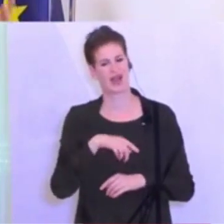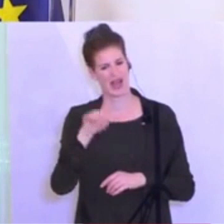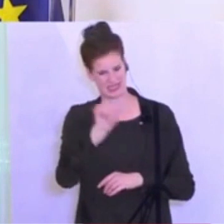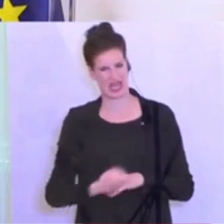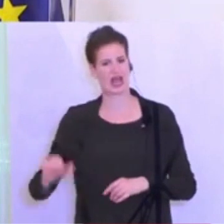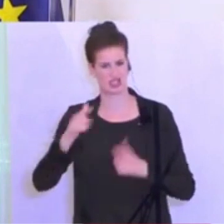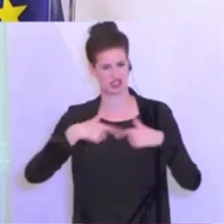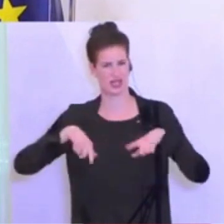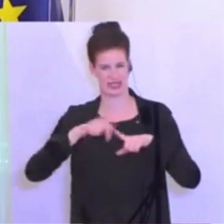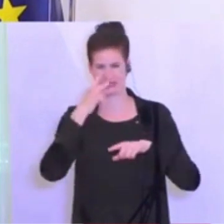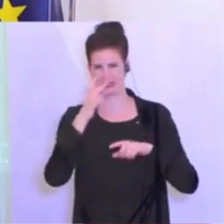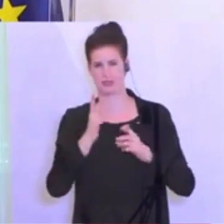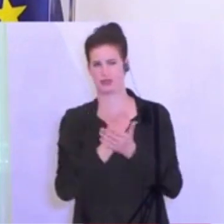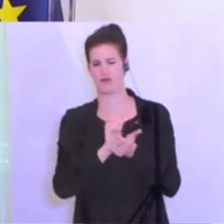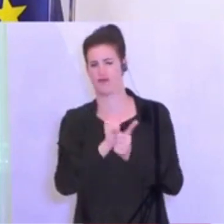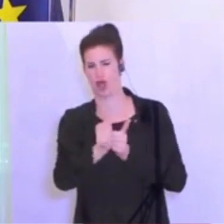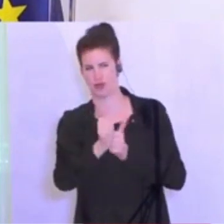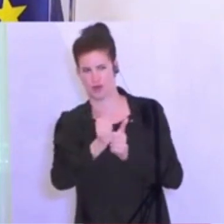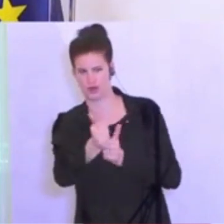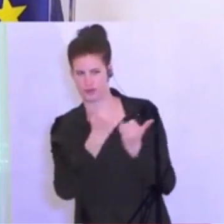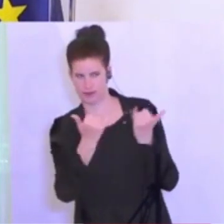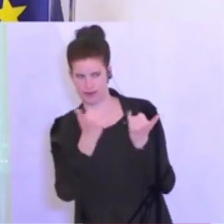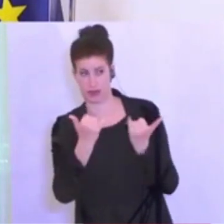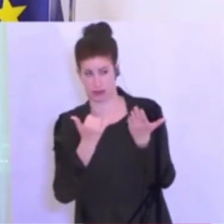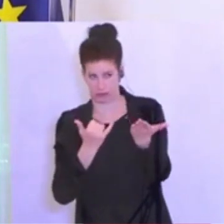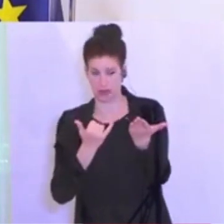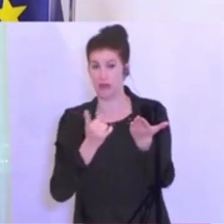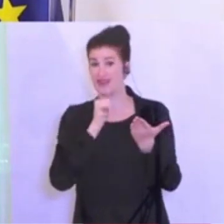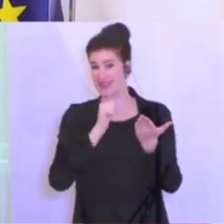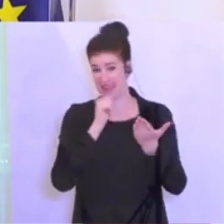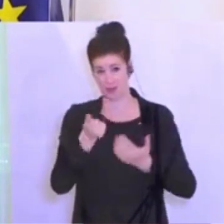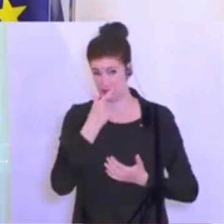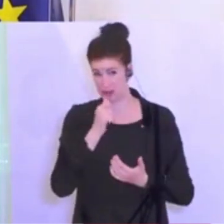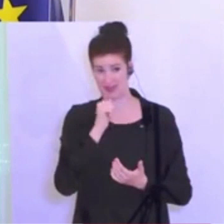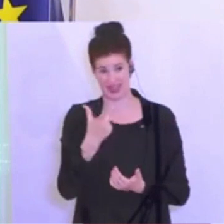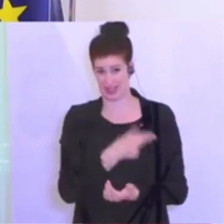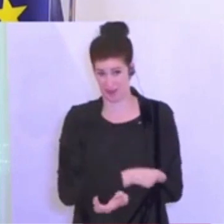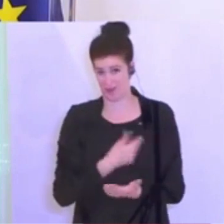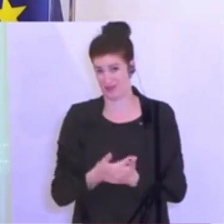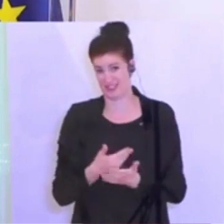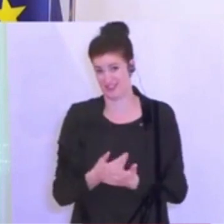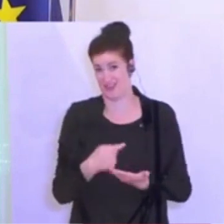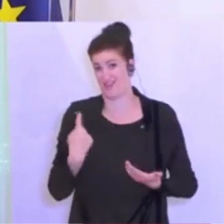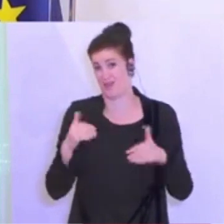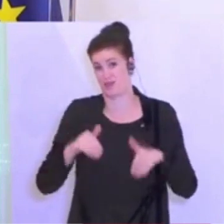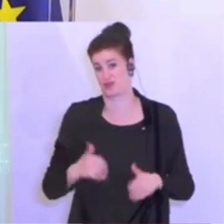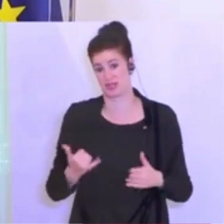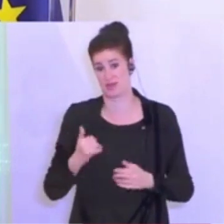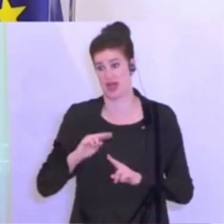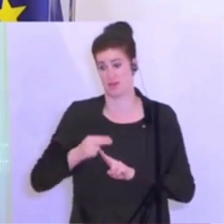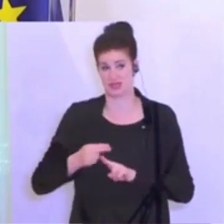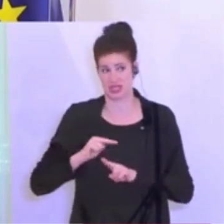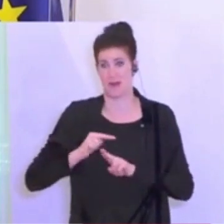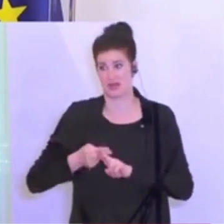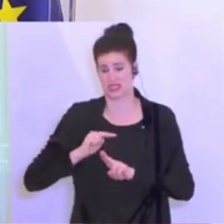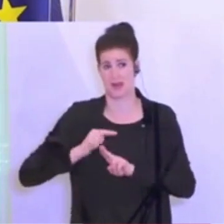uns. Und solange es kein Medikament gibt, solange es keine Impfung gibt, werden wir ständig auf diese Situation reagieren können.